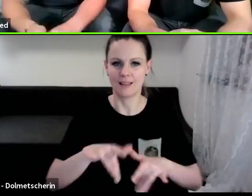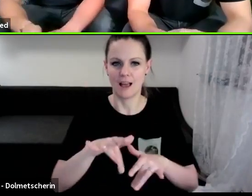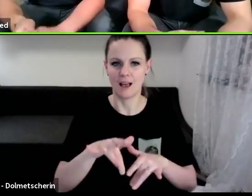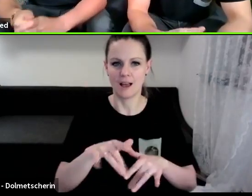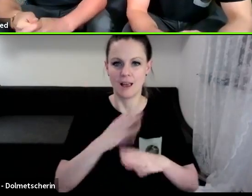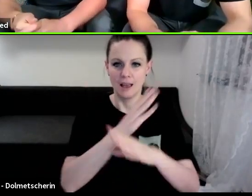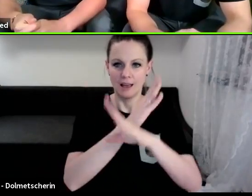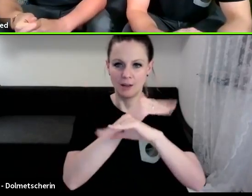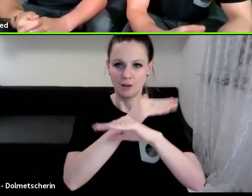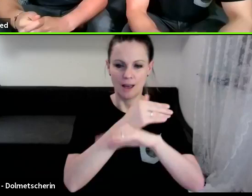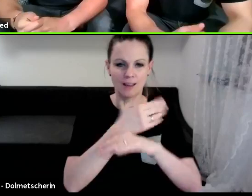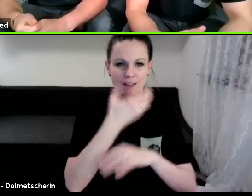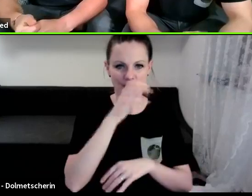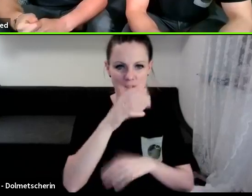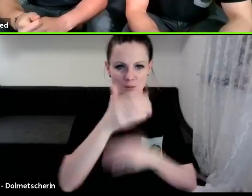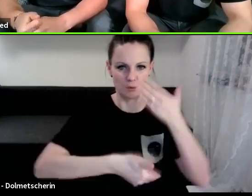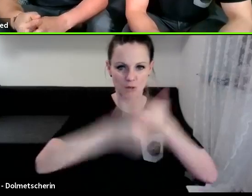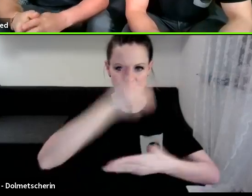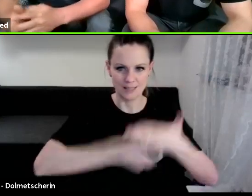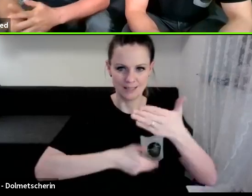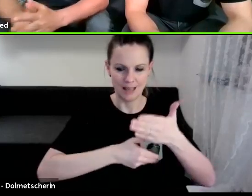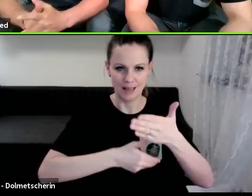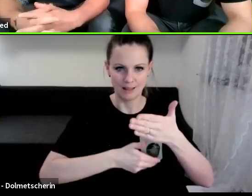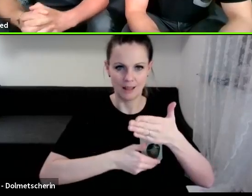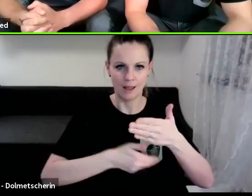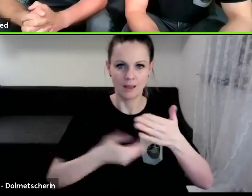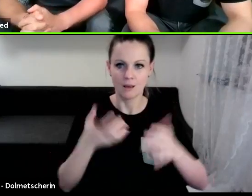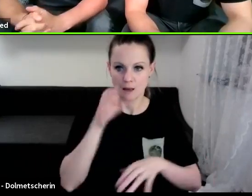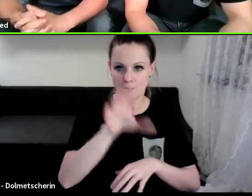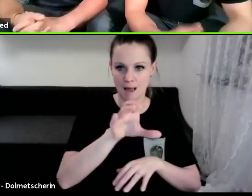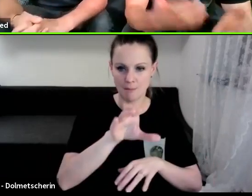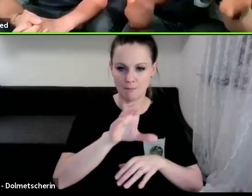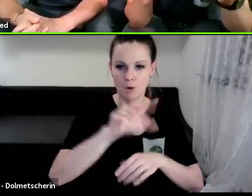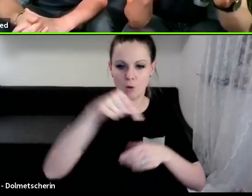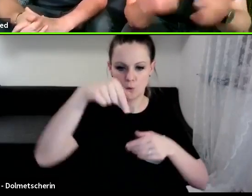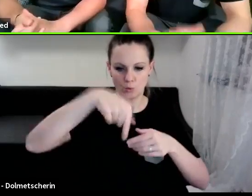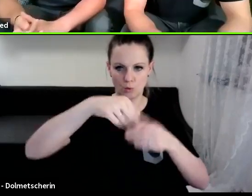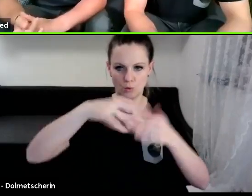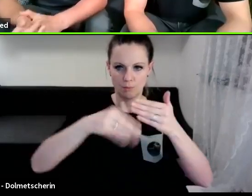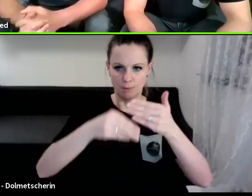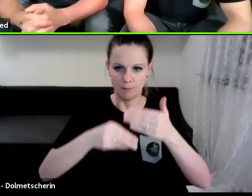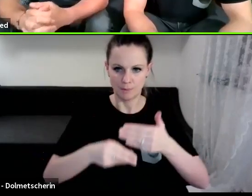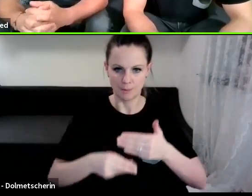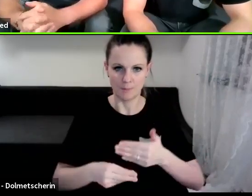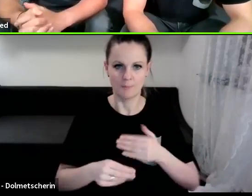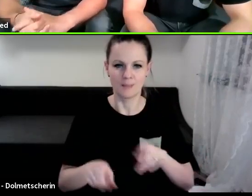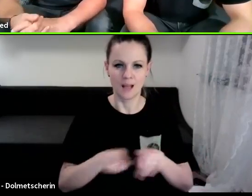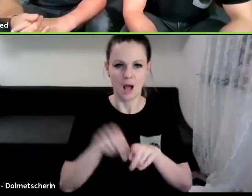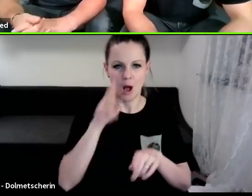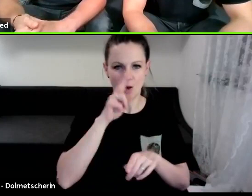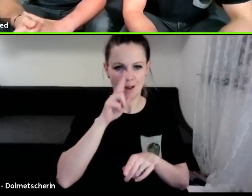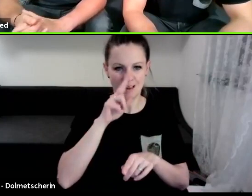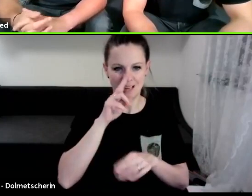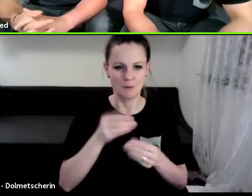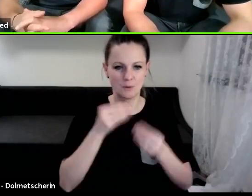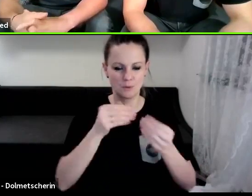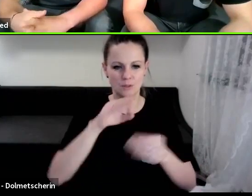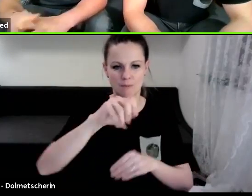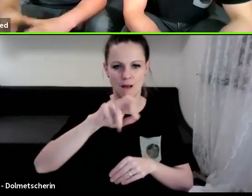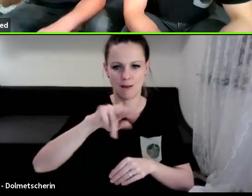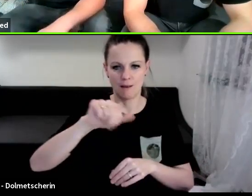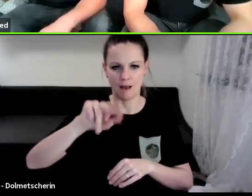United Facebook-Page gehen, dort kommt es dann. und liebe Grüße auch an den Marian. Danke, Ralf.